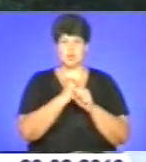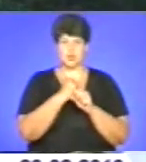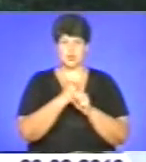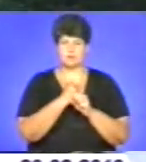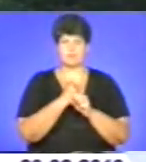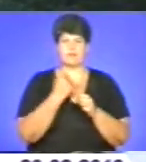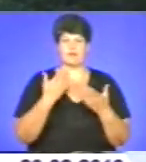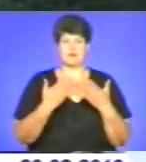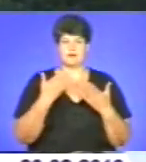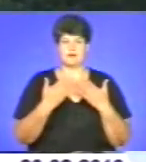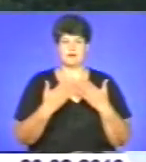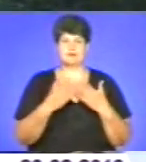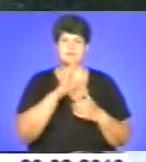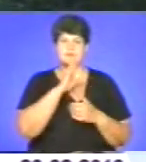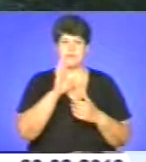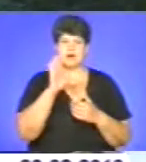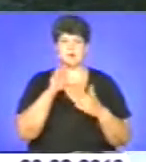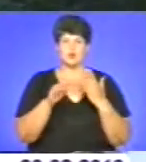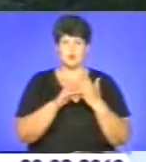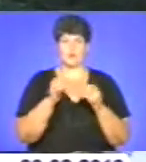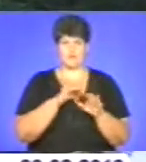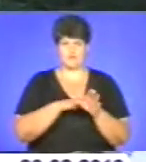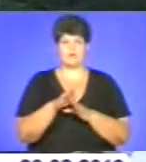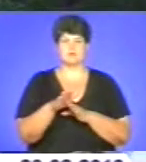з маминою допомогою роблять.